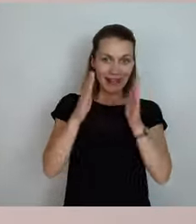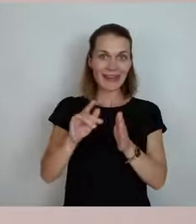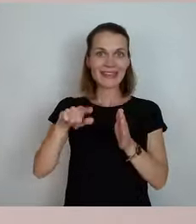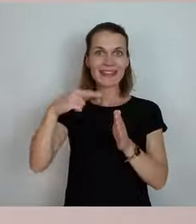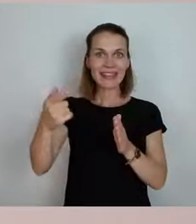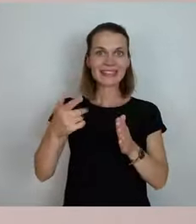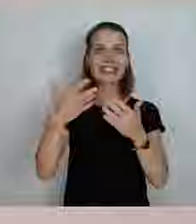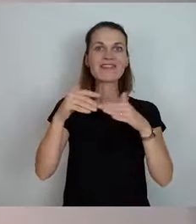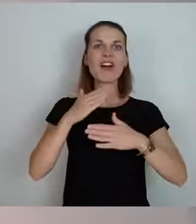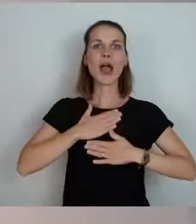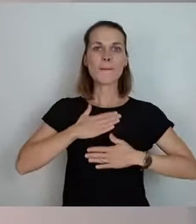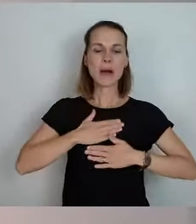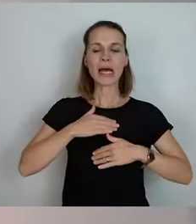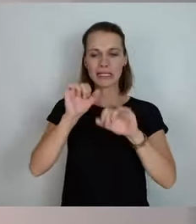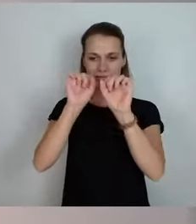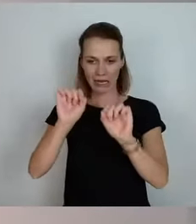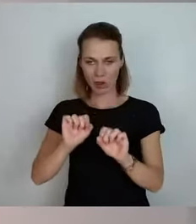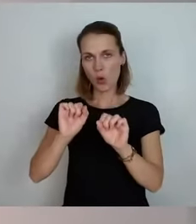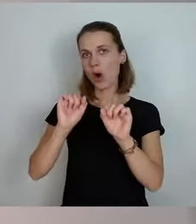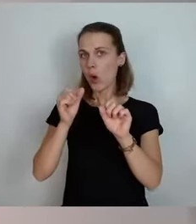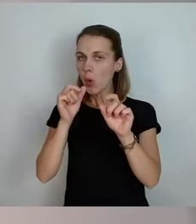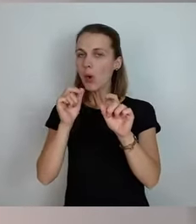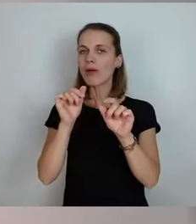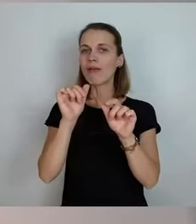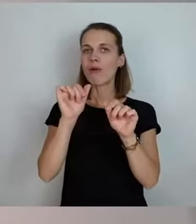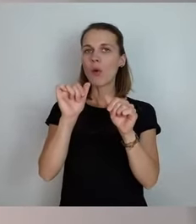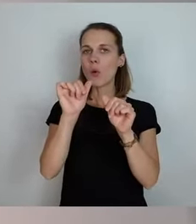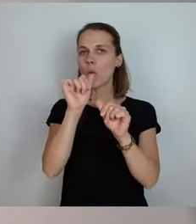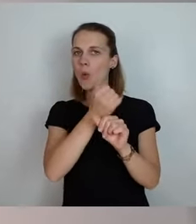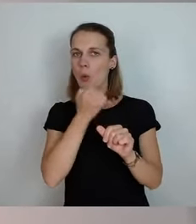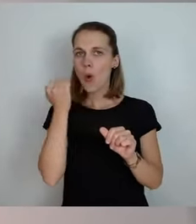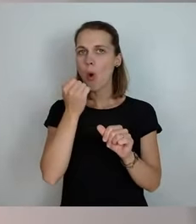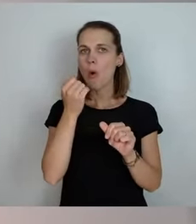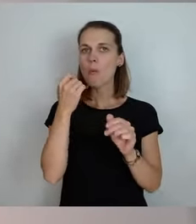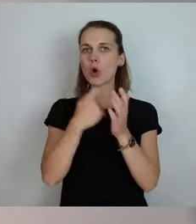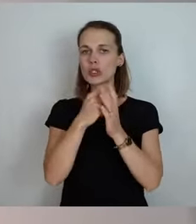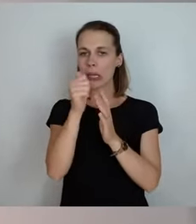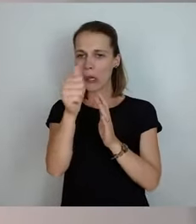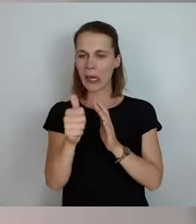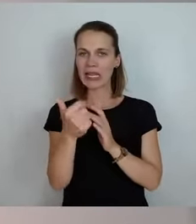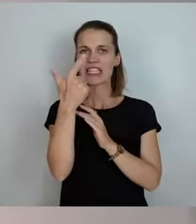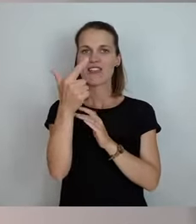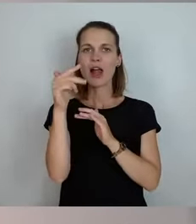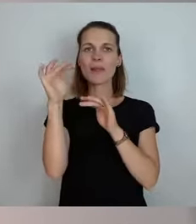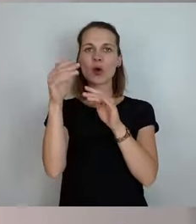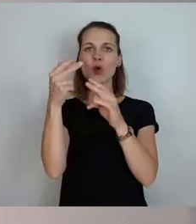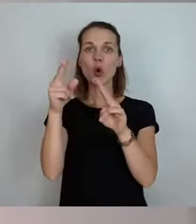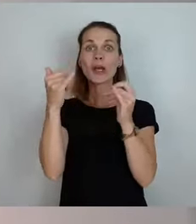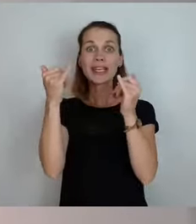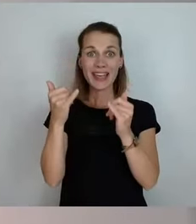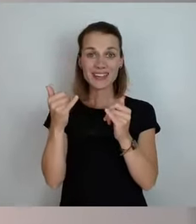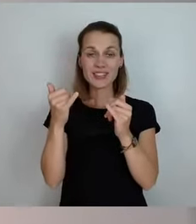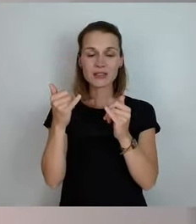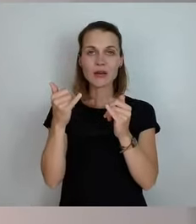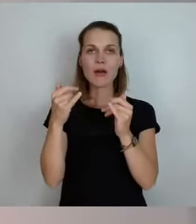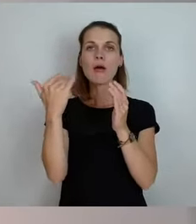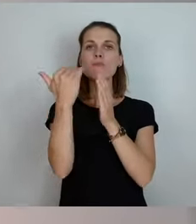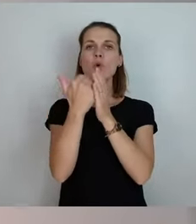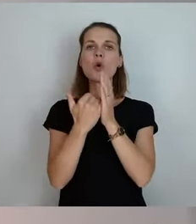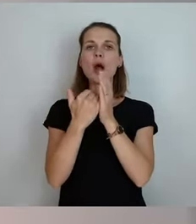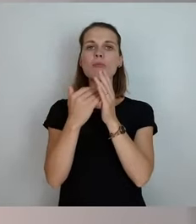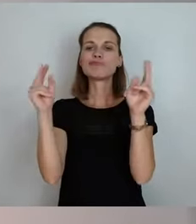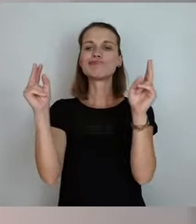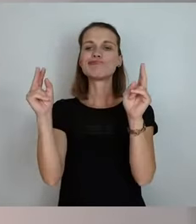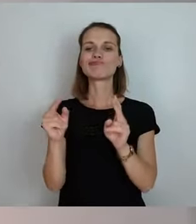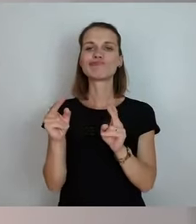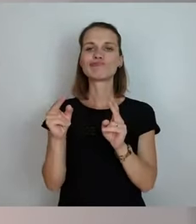geschätzte Kosten 2 Millionen Euro zufällig, und dann wurde das Programm heruntergesetzt, also der maximale Zuschüssebetrag wurde auf 500